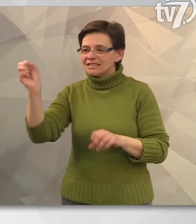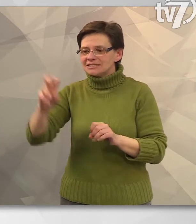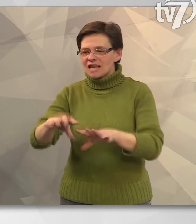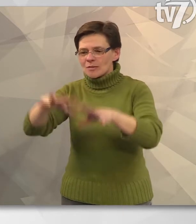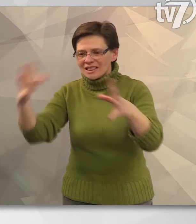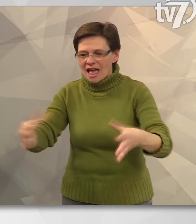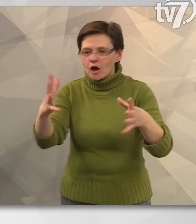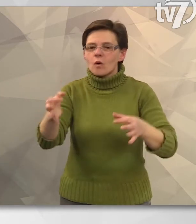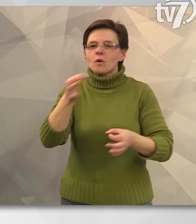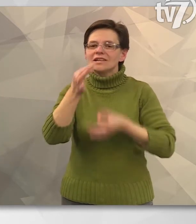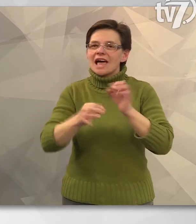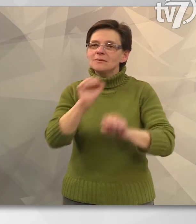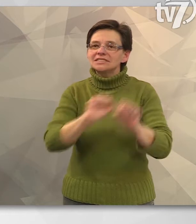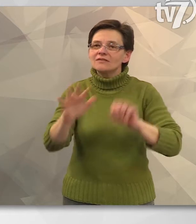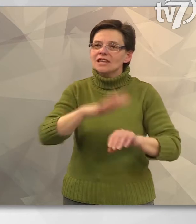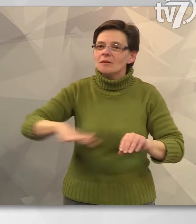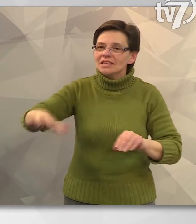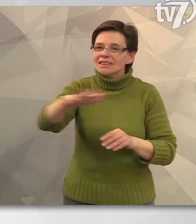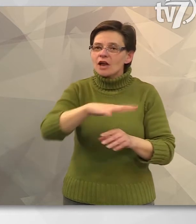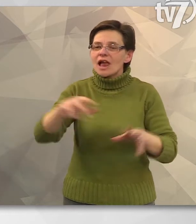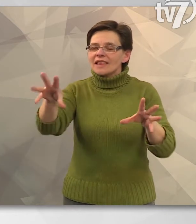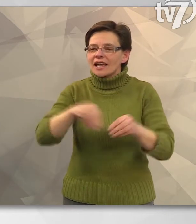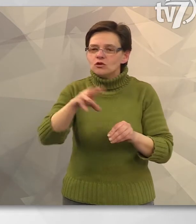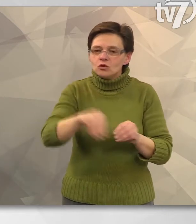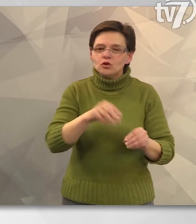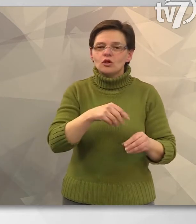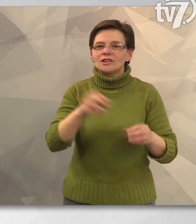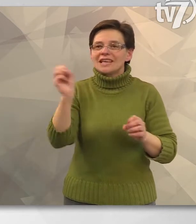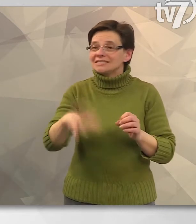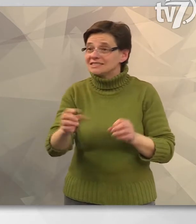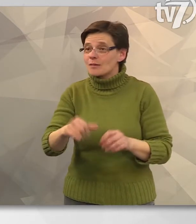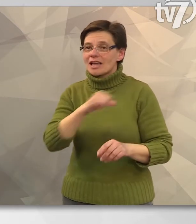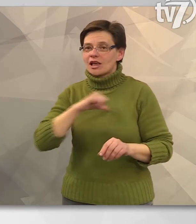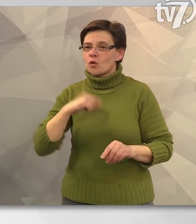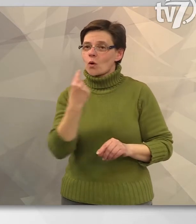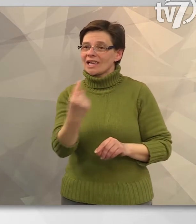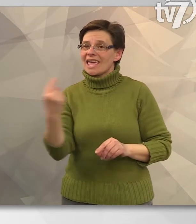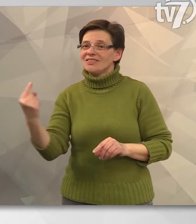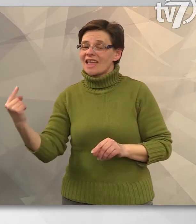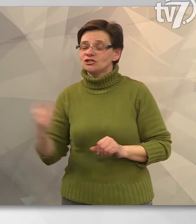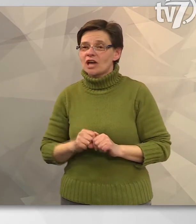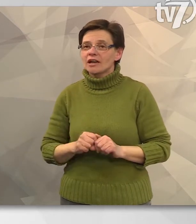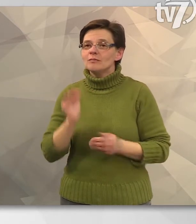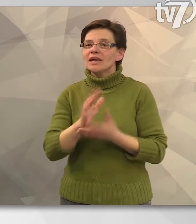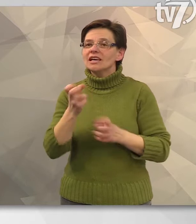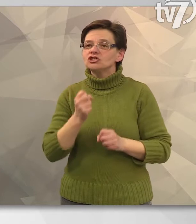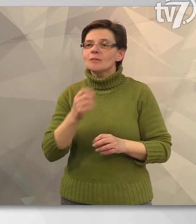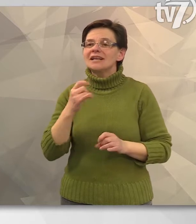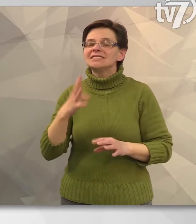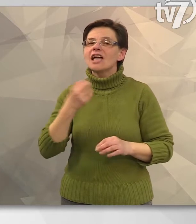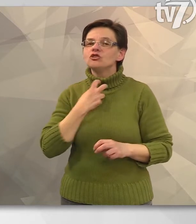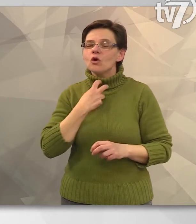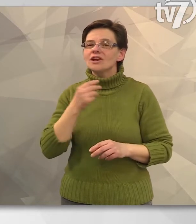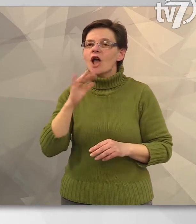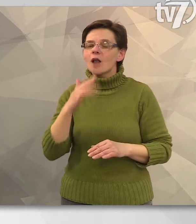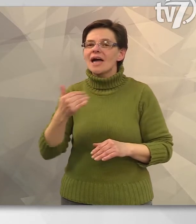szemétlerakók, természetvédelmi övezetek területén gyűjtötték a szemetet az önkéntesek. Békés Csabán a BST